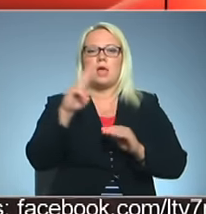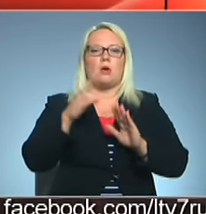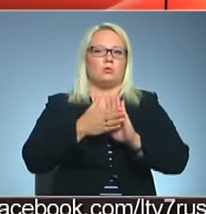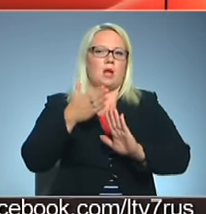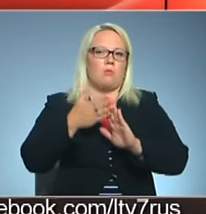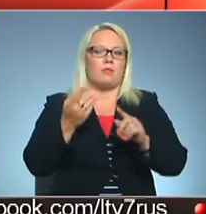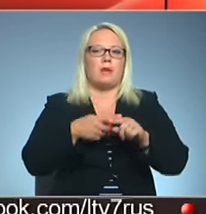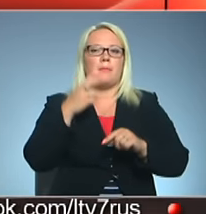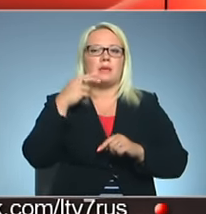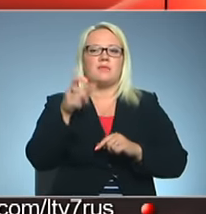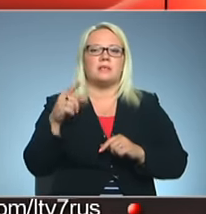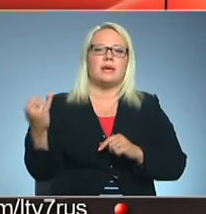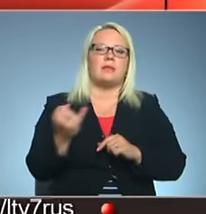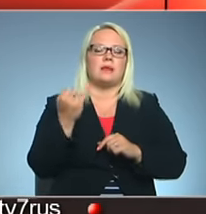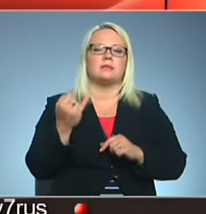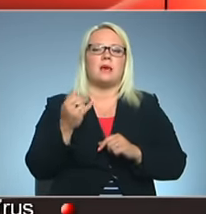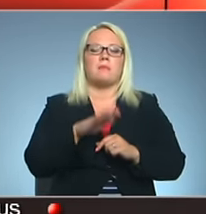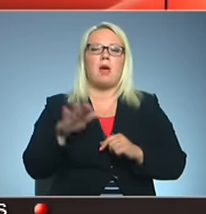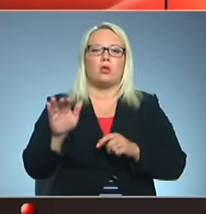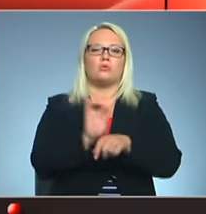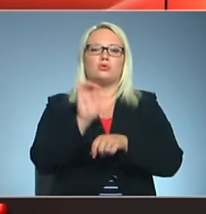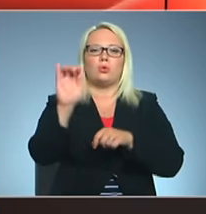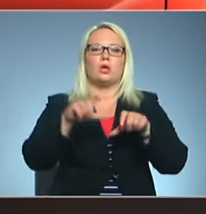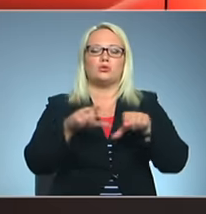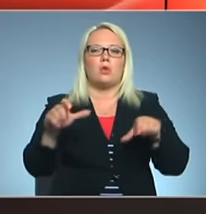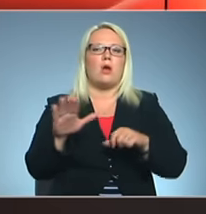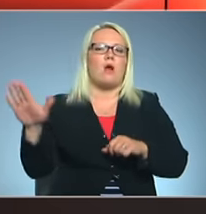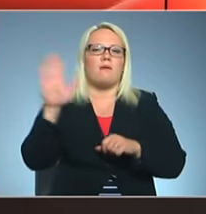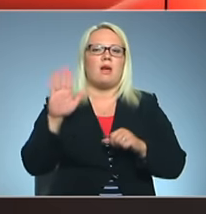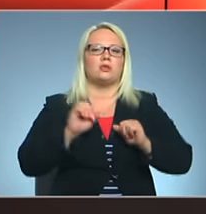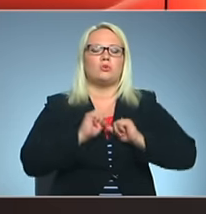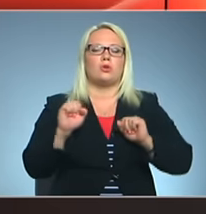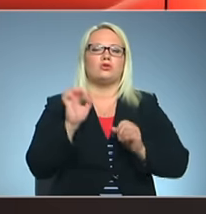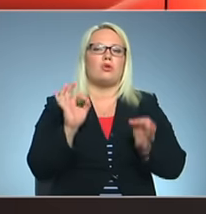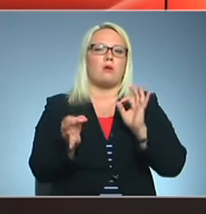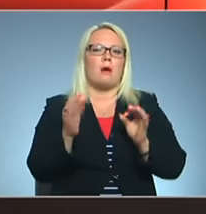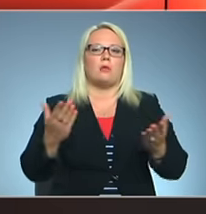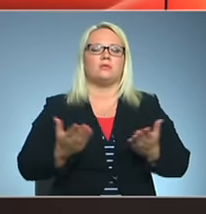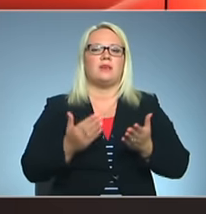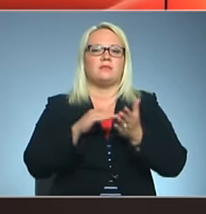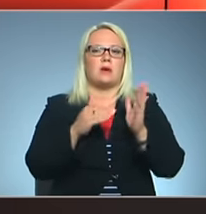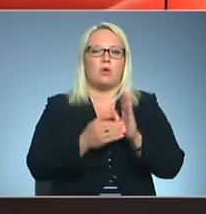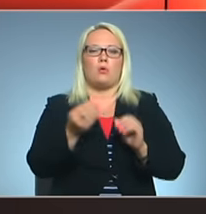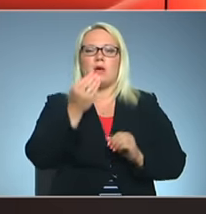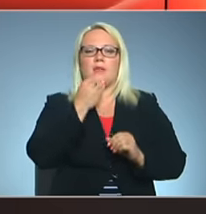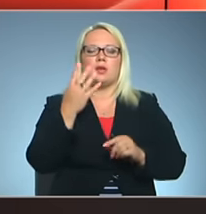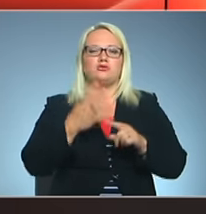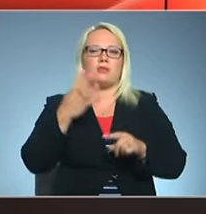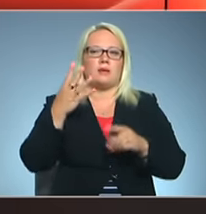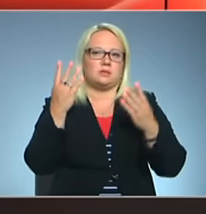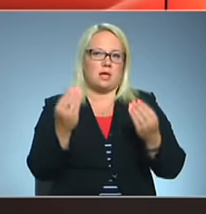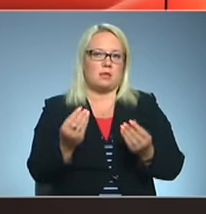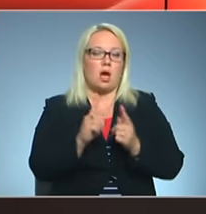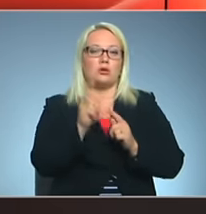Tāpēc vecāki ir ieinteresēt bērns sūtīt skolā, kur valsts viņiem nodrošina normālus zīves apstāks un ēdināšana četras reizes